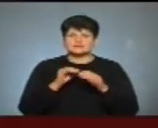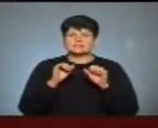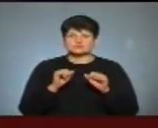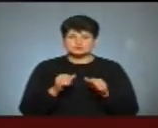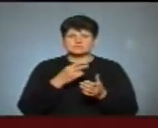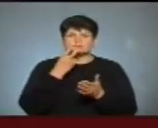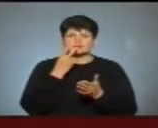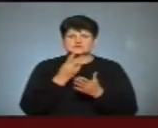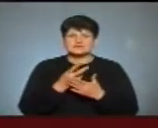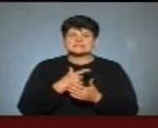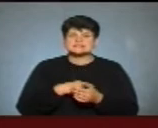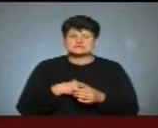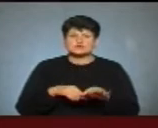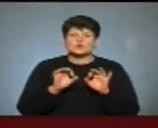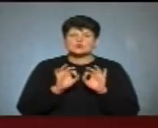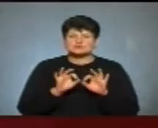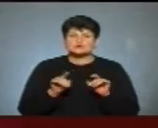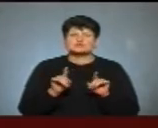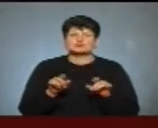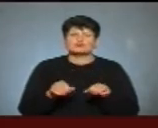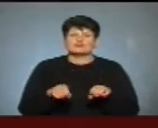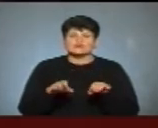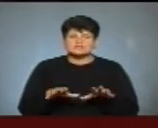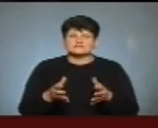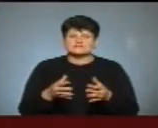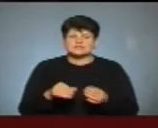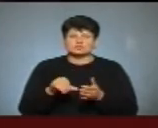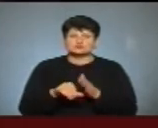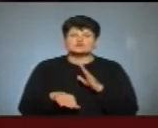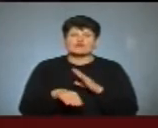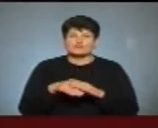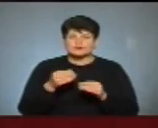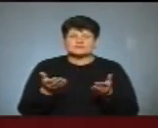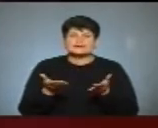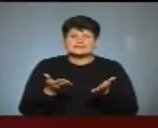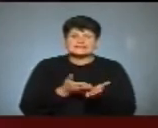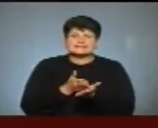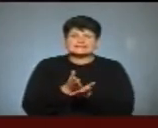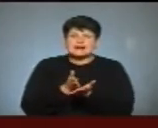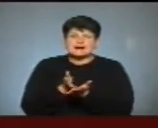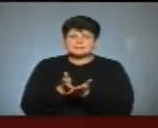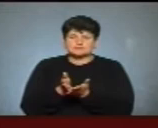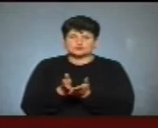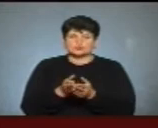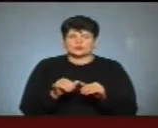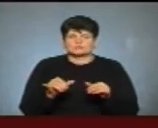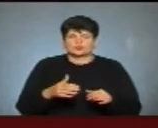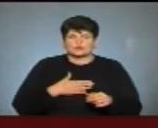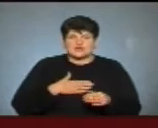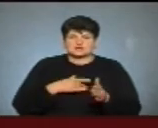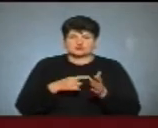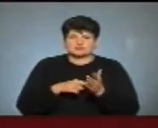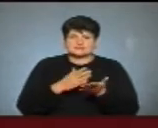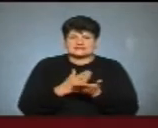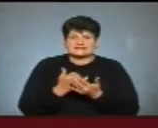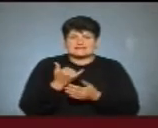презентувати себе, розповісти, чому ви вирішили взяти участь у виборах та які напрямки розвитку нашого міста для вас є